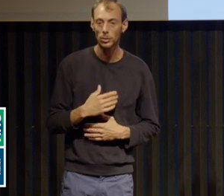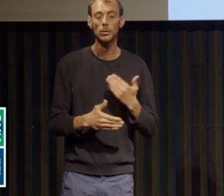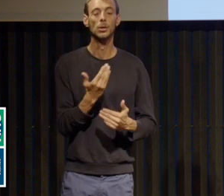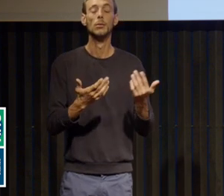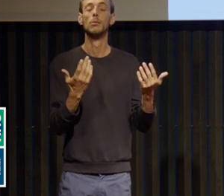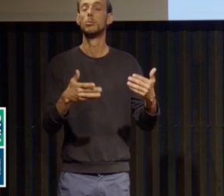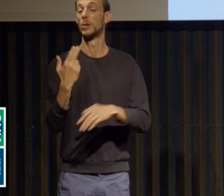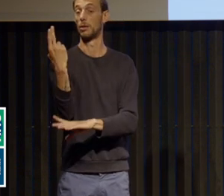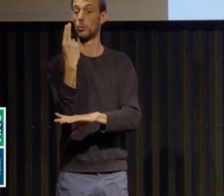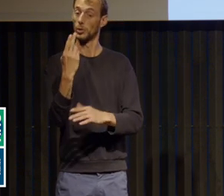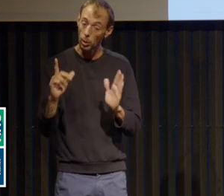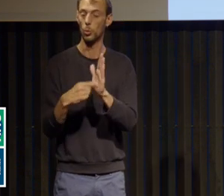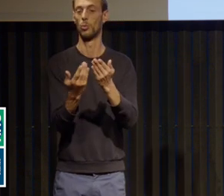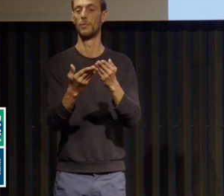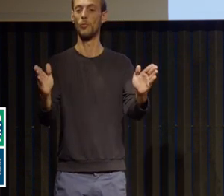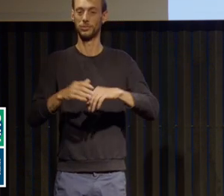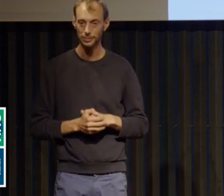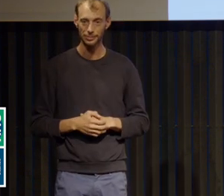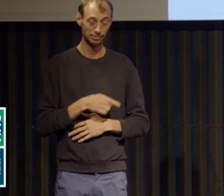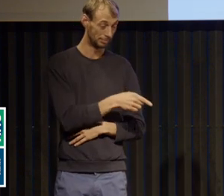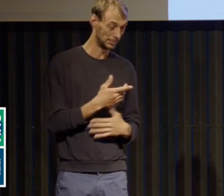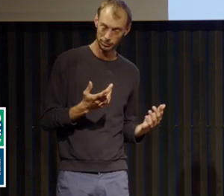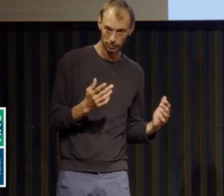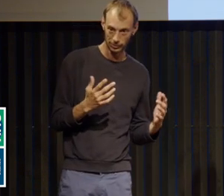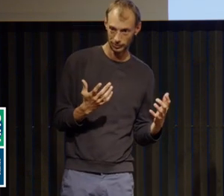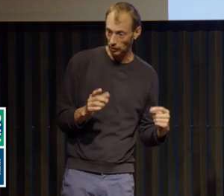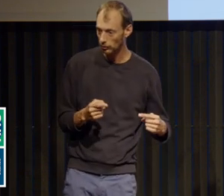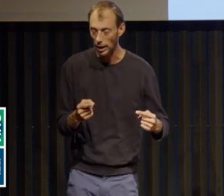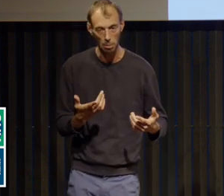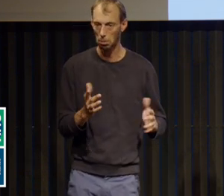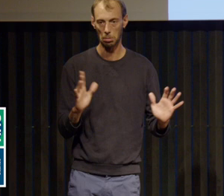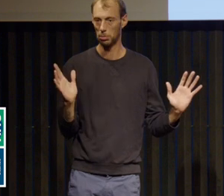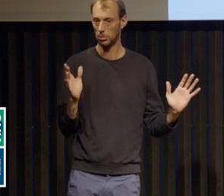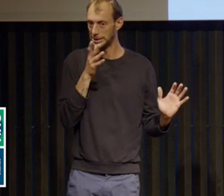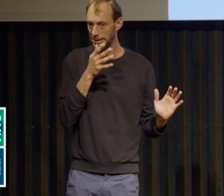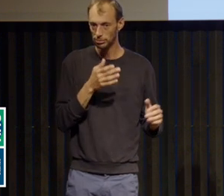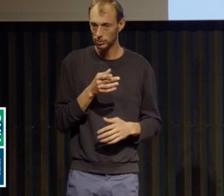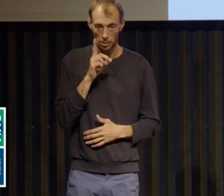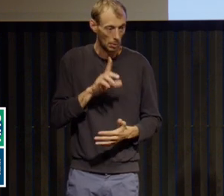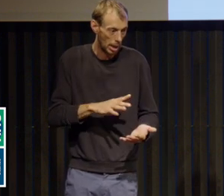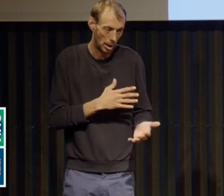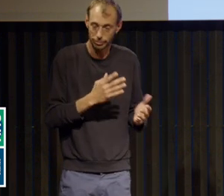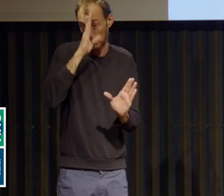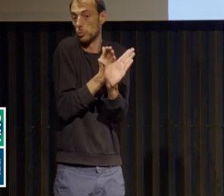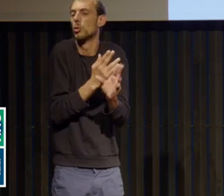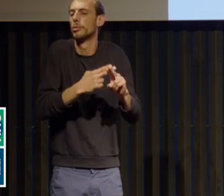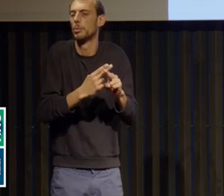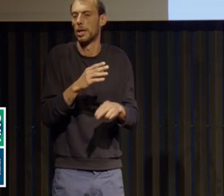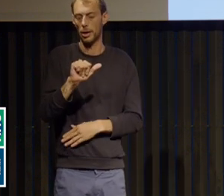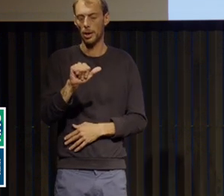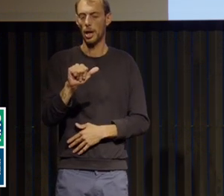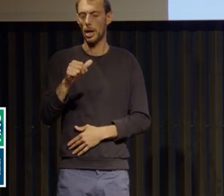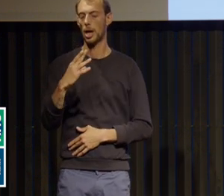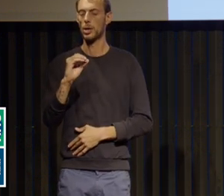et que là, elle souffre de ce qu'on appelle l'aboulie, c'est-à le manque de volonté, et puis surtout